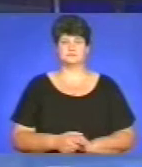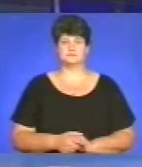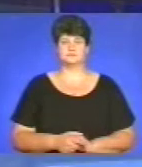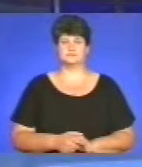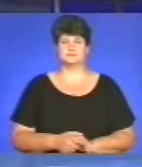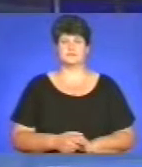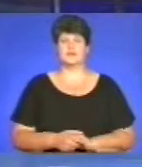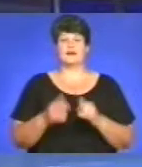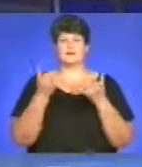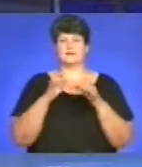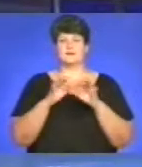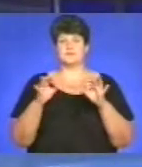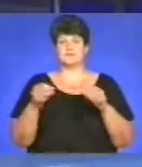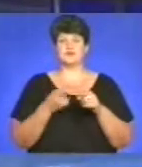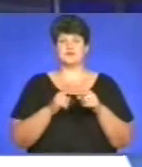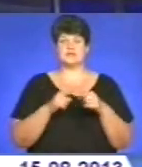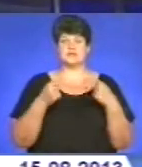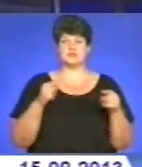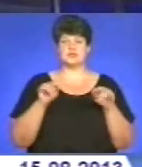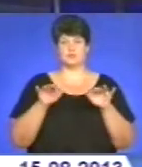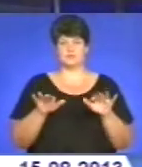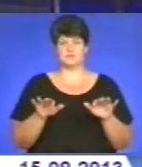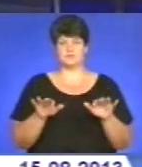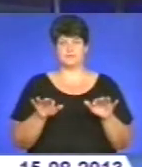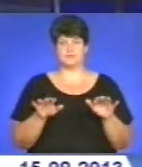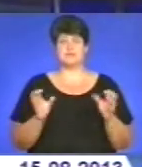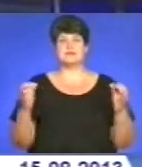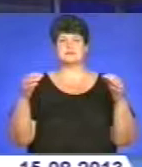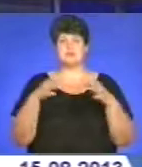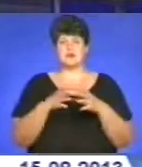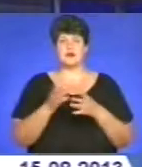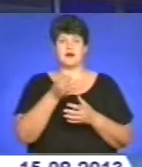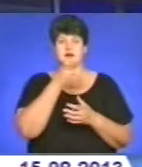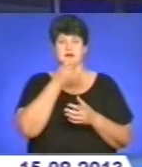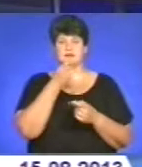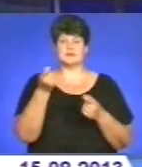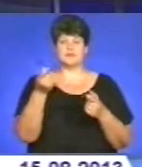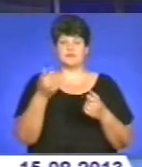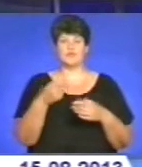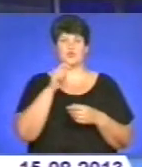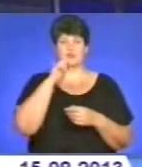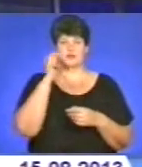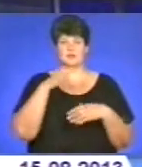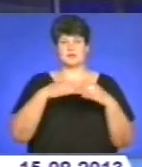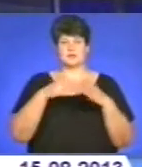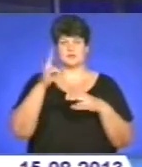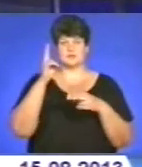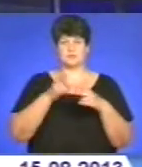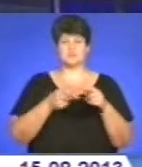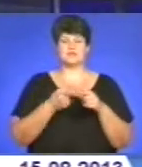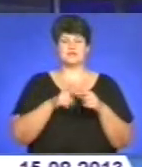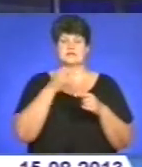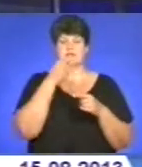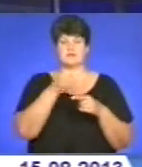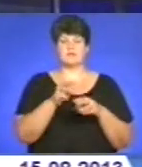А тепер докладніше про ці та інші події. Збір ранніх зернових в Україні практично завершений. Про це заявив